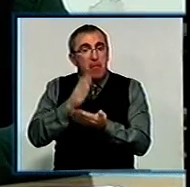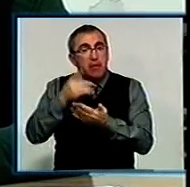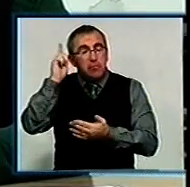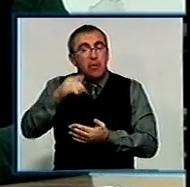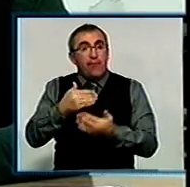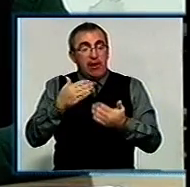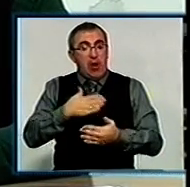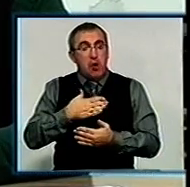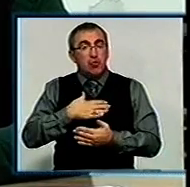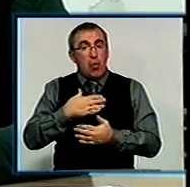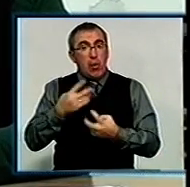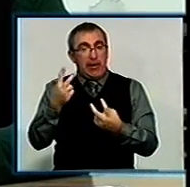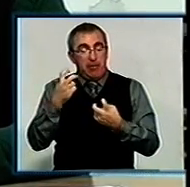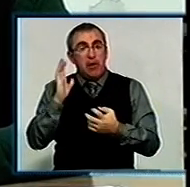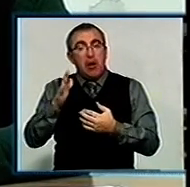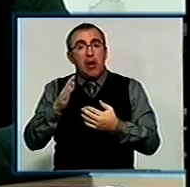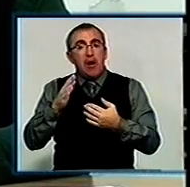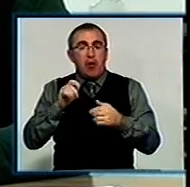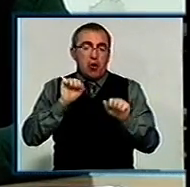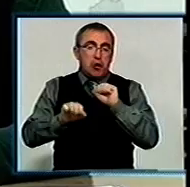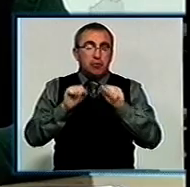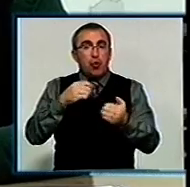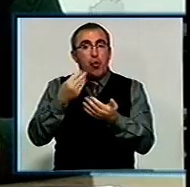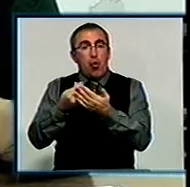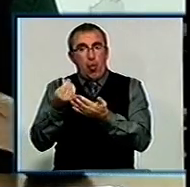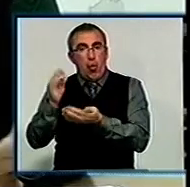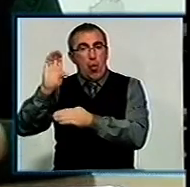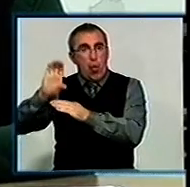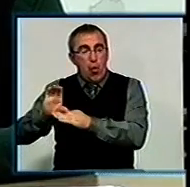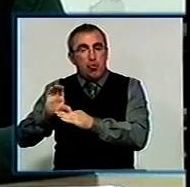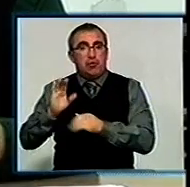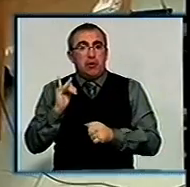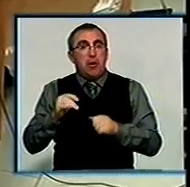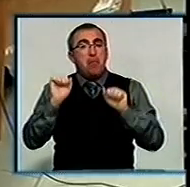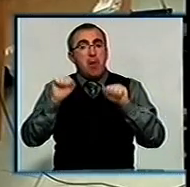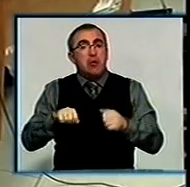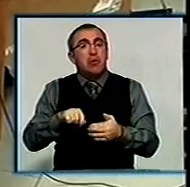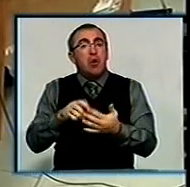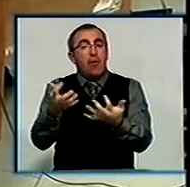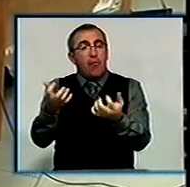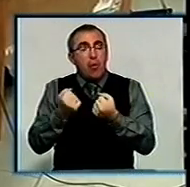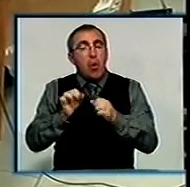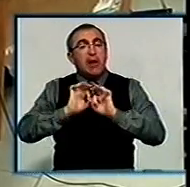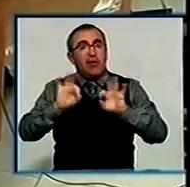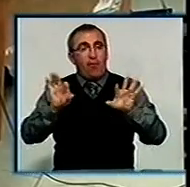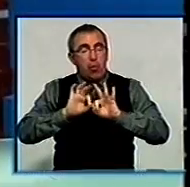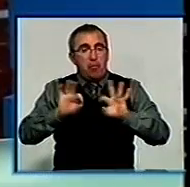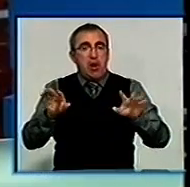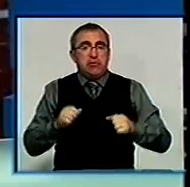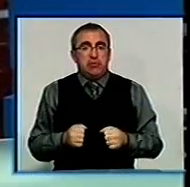вони розпоряджаються бюджетними коштами. Ми маємо мати можливість отримати від них інформацію.